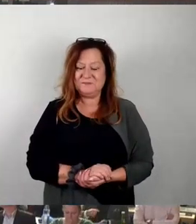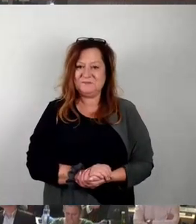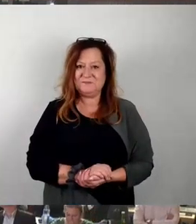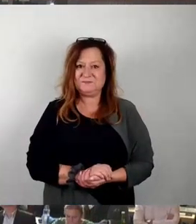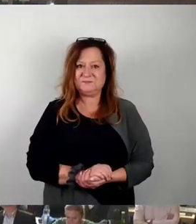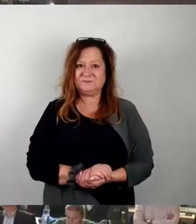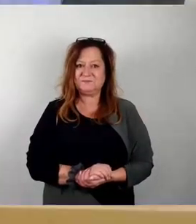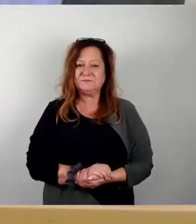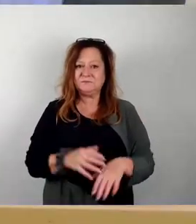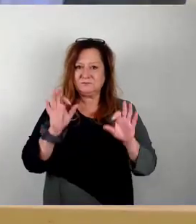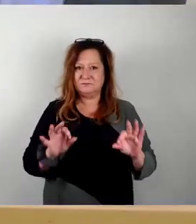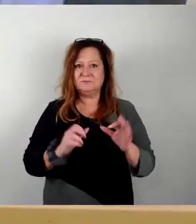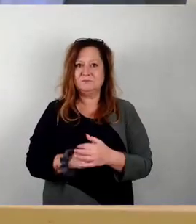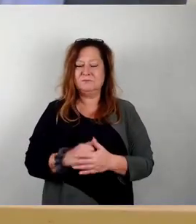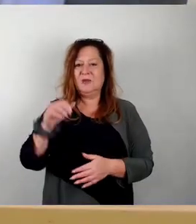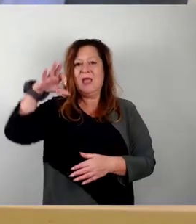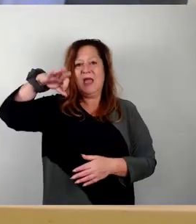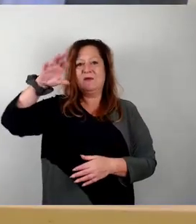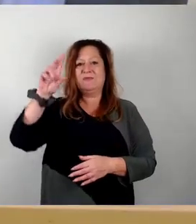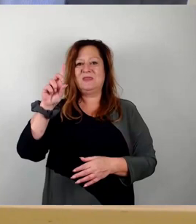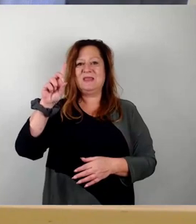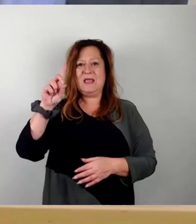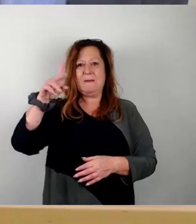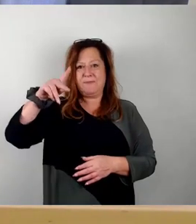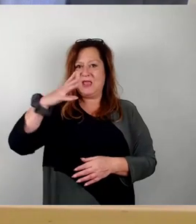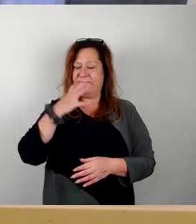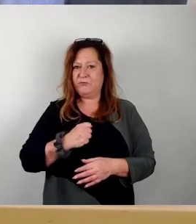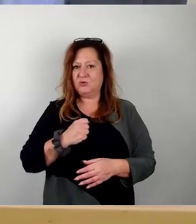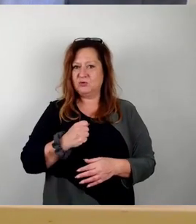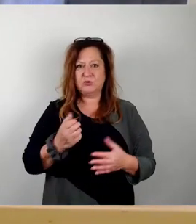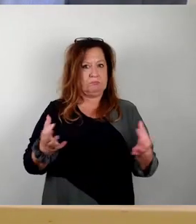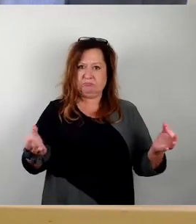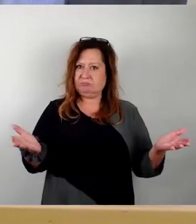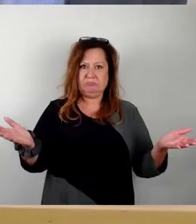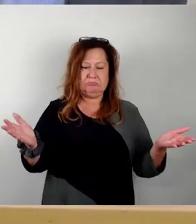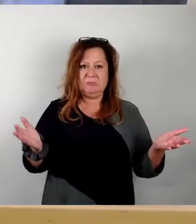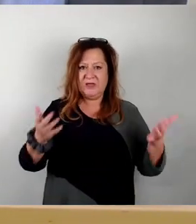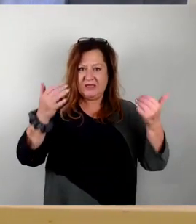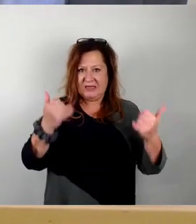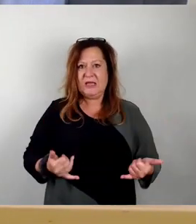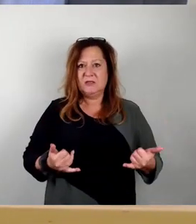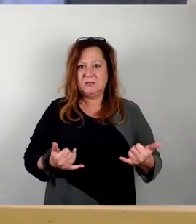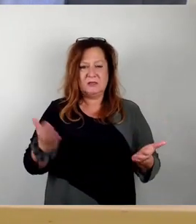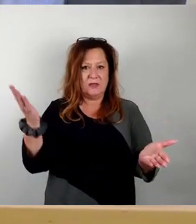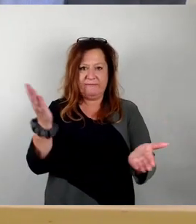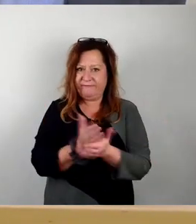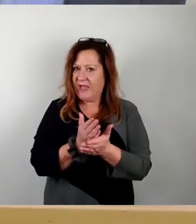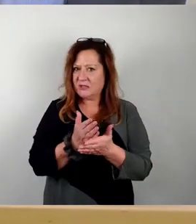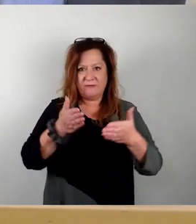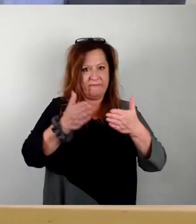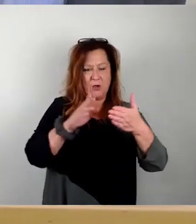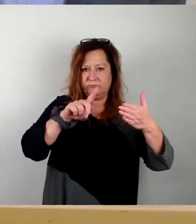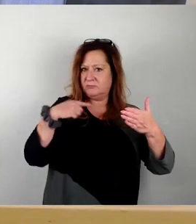So wird FDP das Wort gewünscht? Sieht nicht so aus. Dann ziehen wir erst einmal durch die Fraktionsrunde durch.